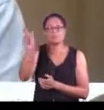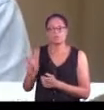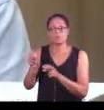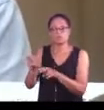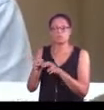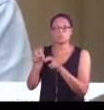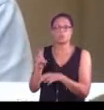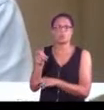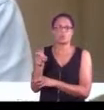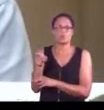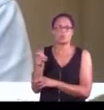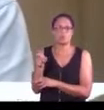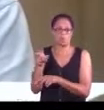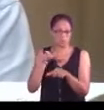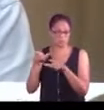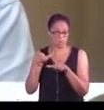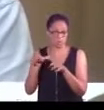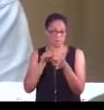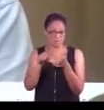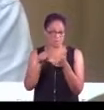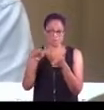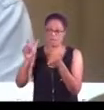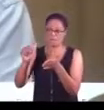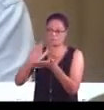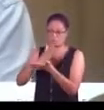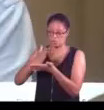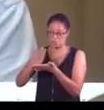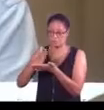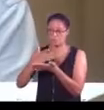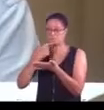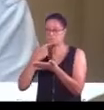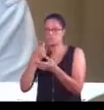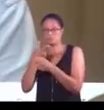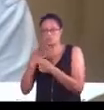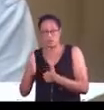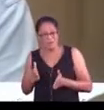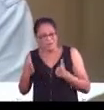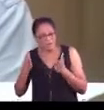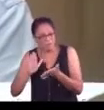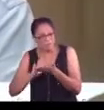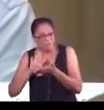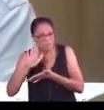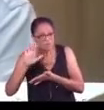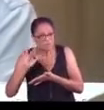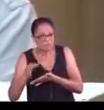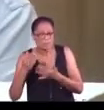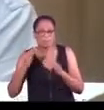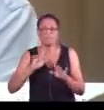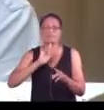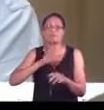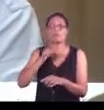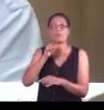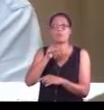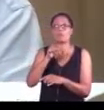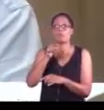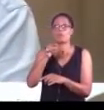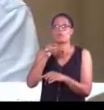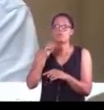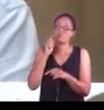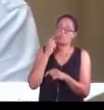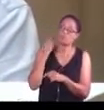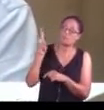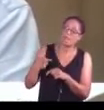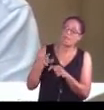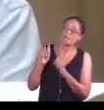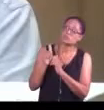locataire a un projet, donc il prend un certain nombre d'engagements. Mais il faut que l'on se vérifie s'il a subi ces